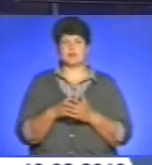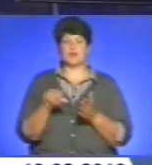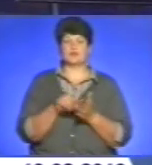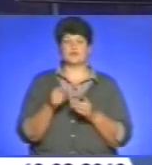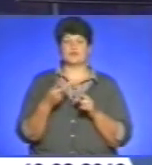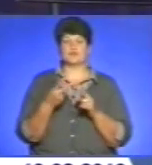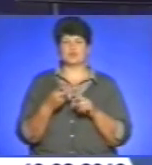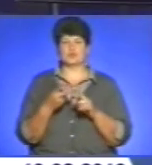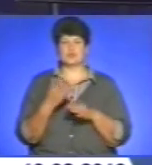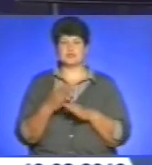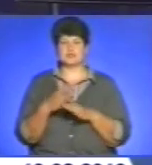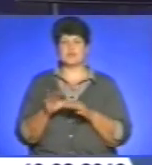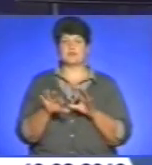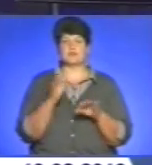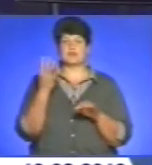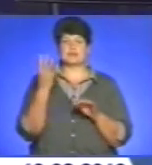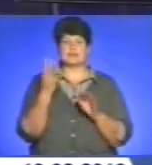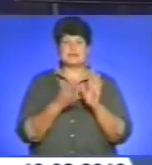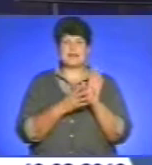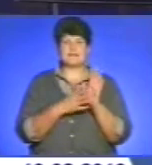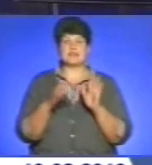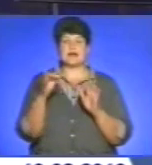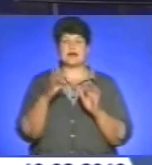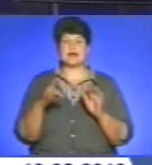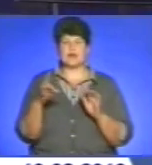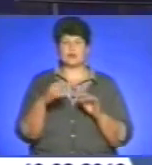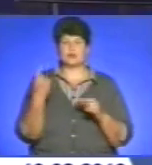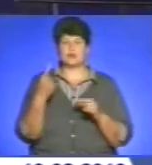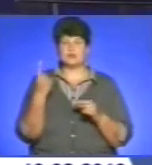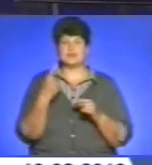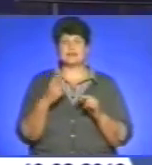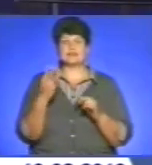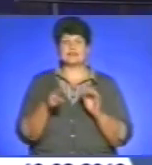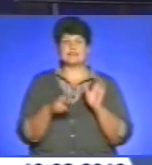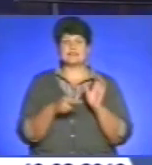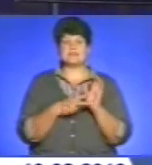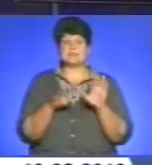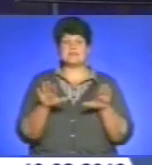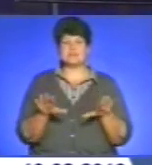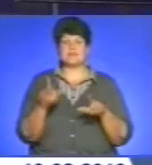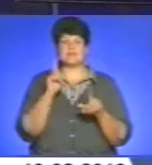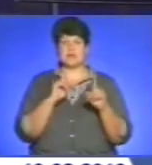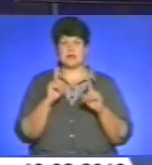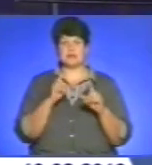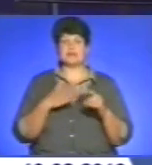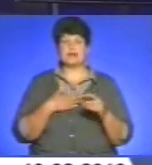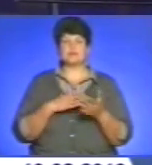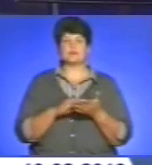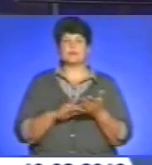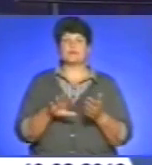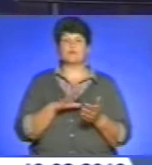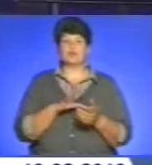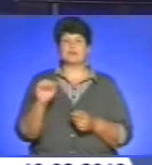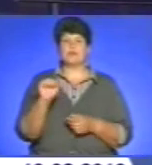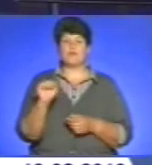проєкту відібрано 9 районів області і 37 місцевих рад та створені громадські організації. Наші кореспонденти побували у